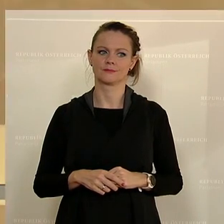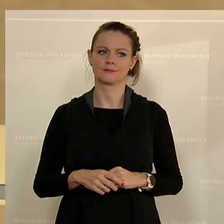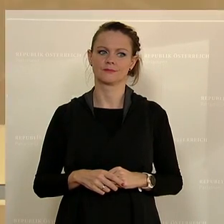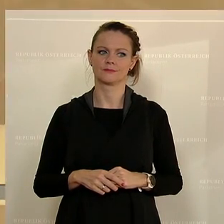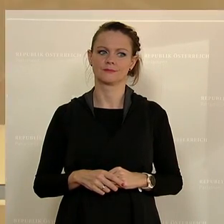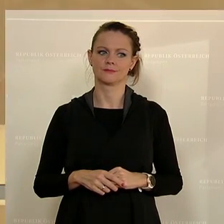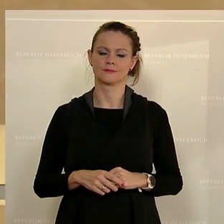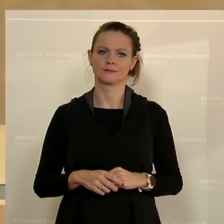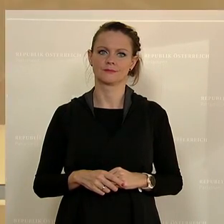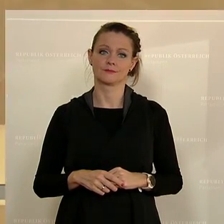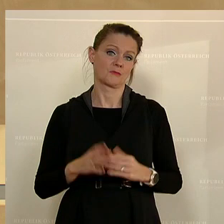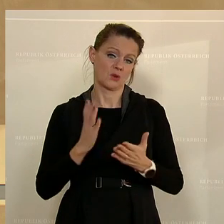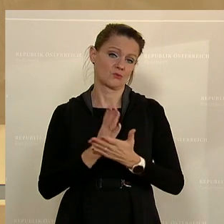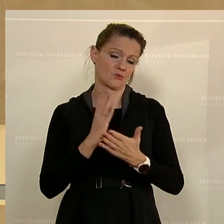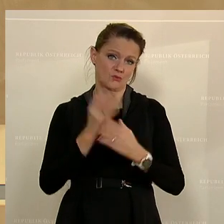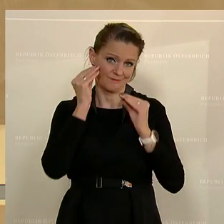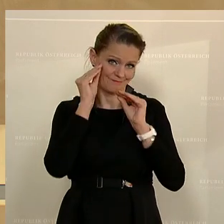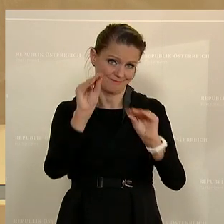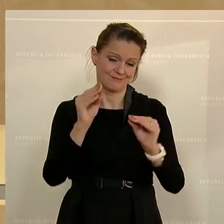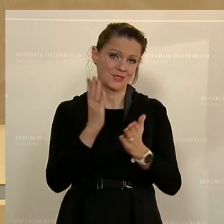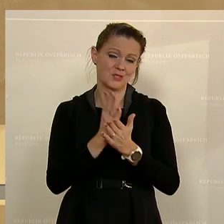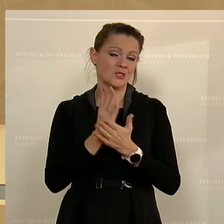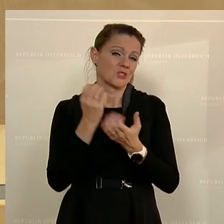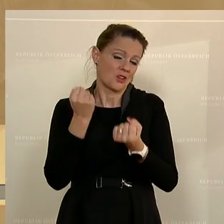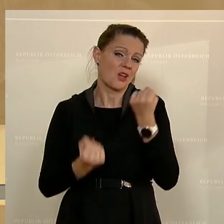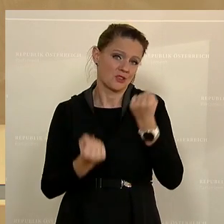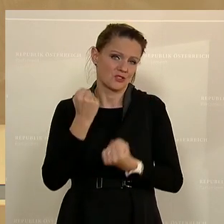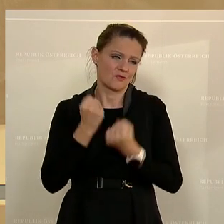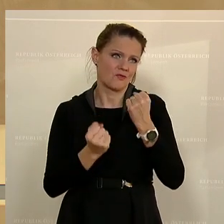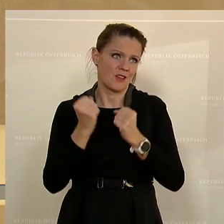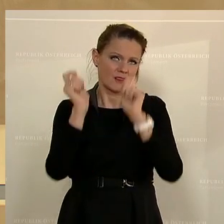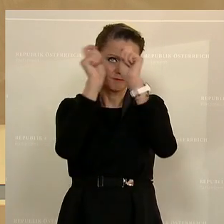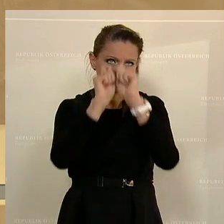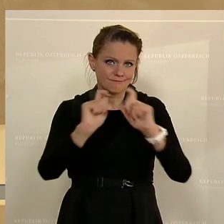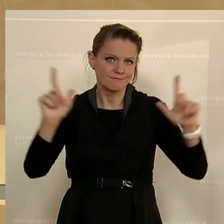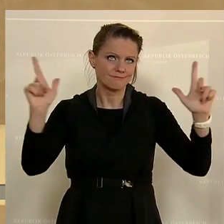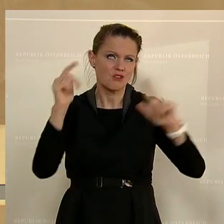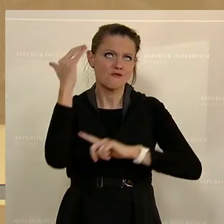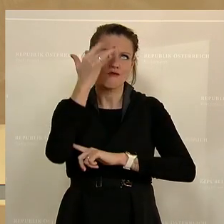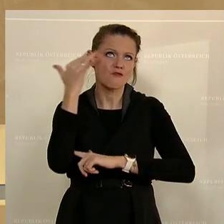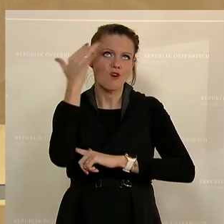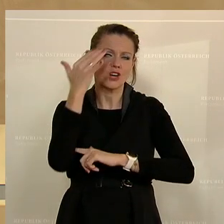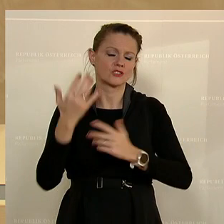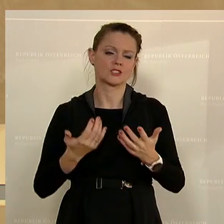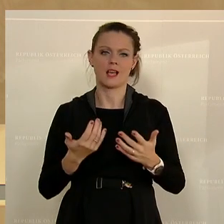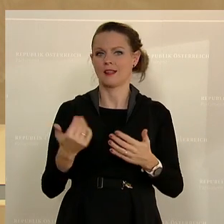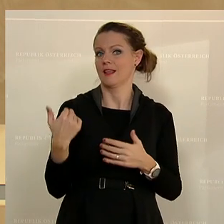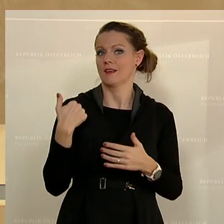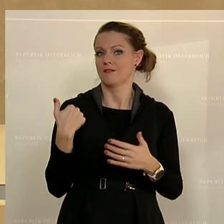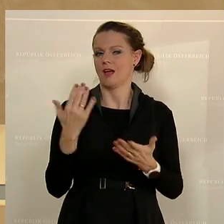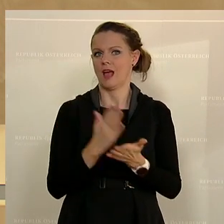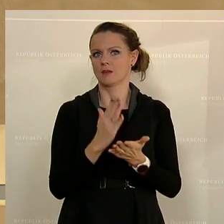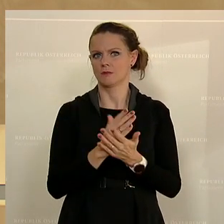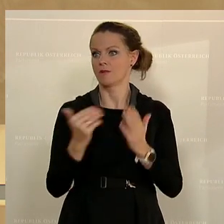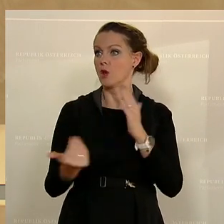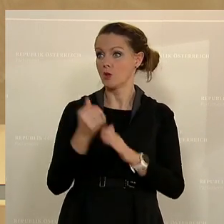Aber wie gesagt, es ist schon schwierig, sich vorzustellen, dass wir, wir hatten ja, es ist ja kein